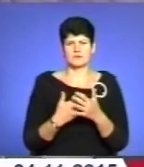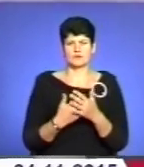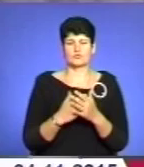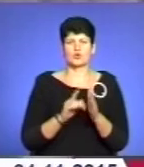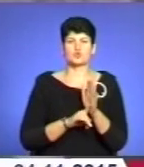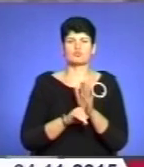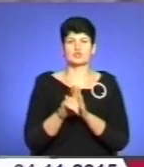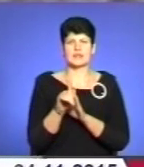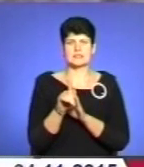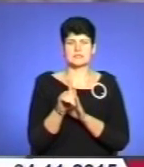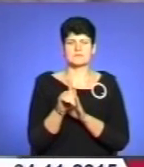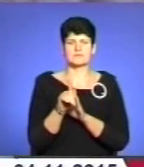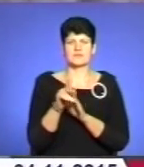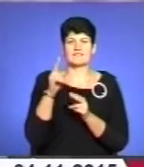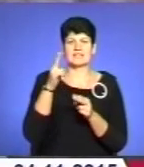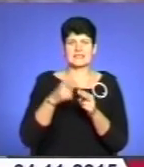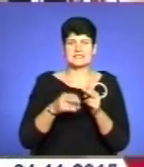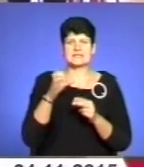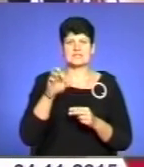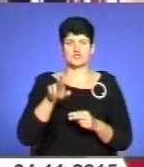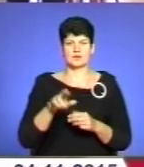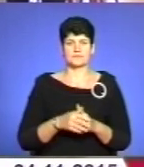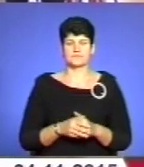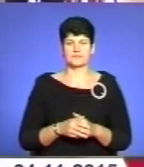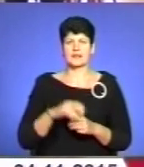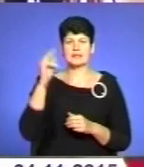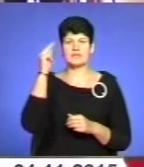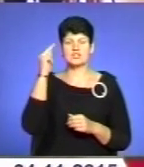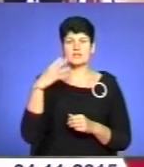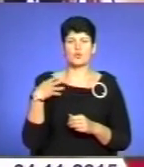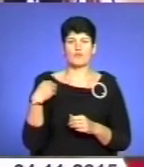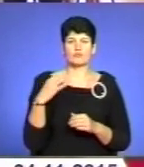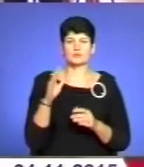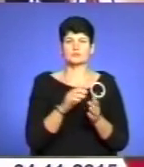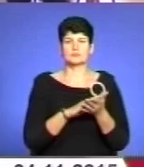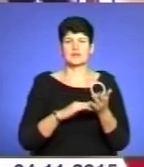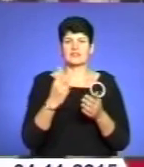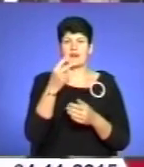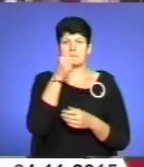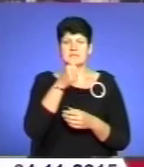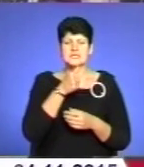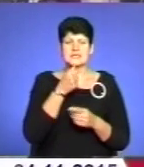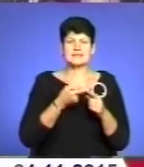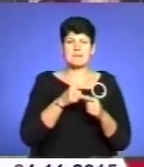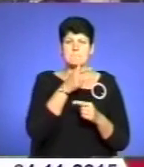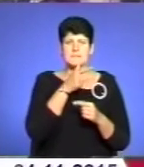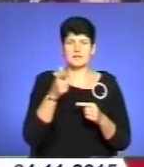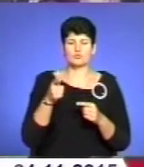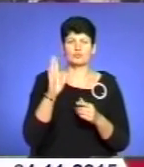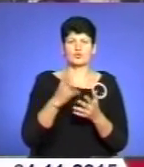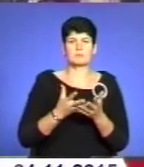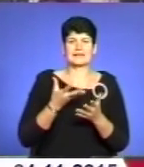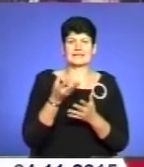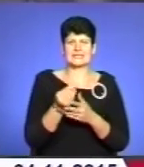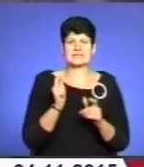розпочнеться в кінці січня. Навчання у Львові триватиме два місяці. За цей період новобранцям платитимуть